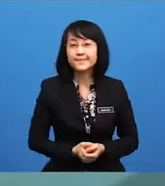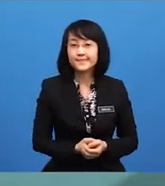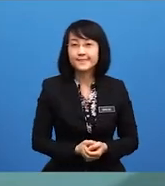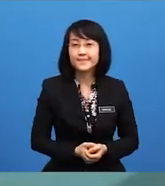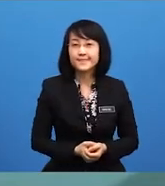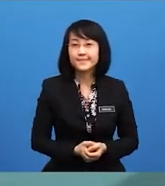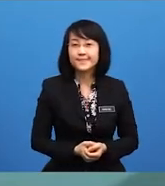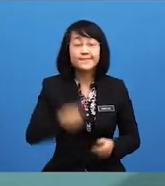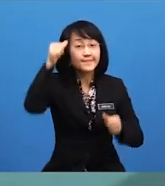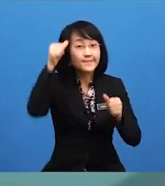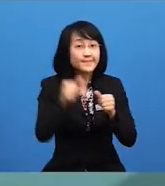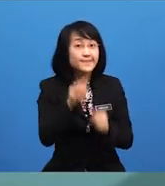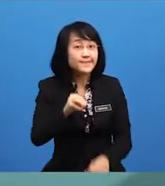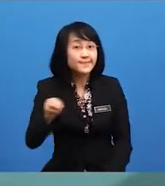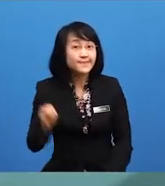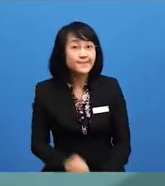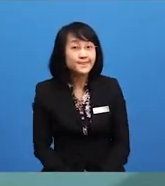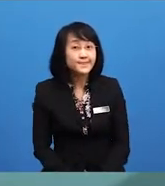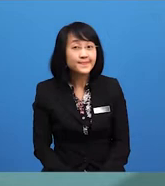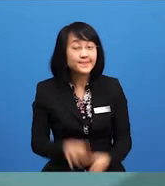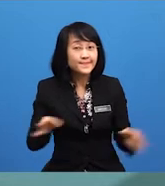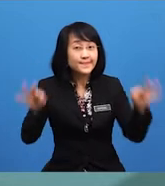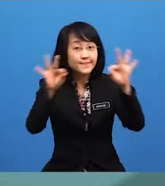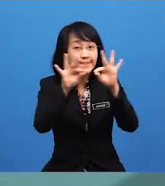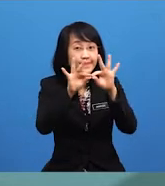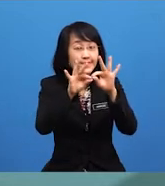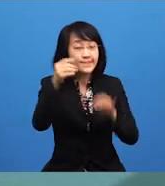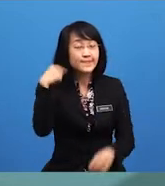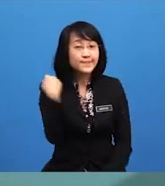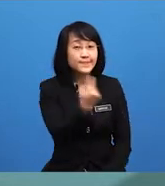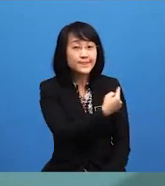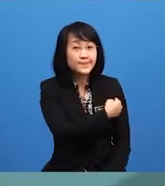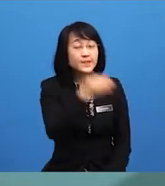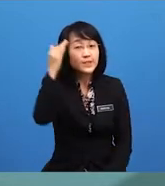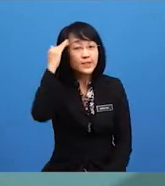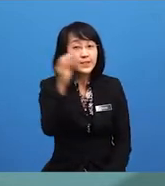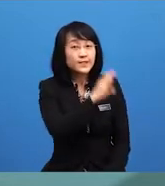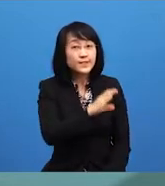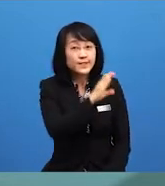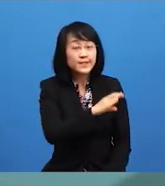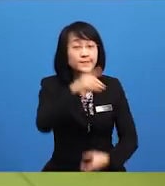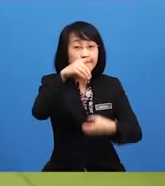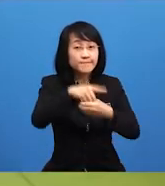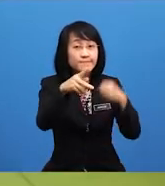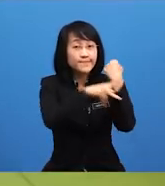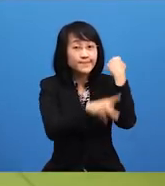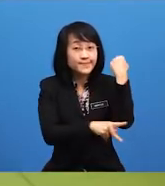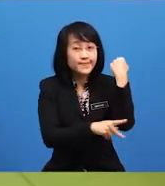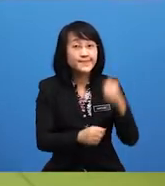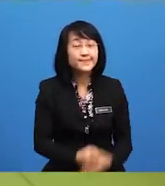ingat murid-murid penting bagi kita untuk mengetahui ciri-ciri demokrasi berparlimen